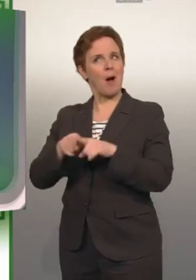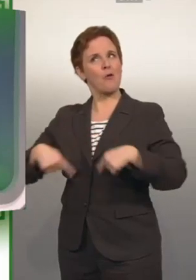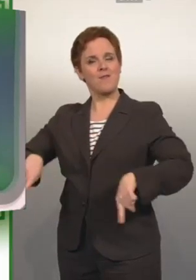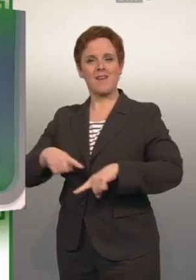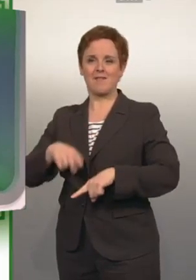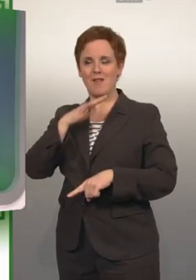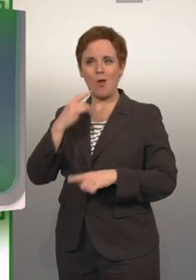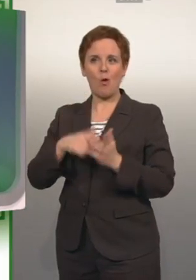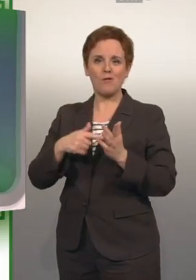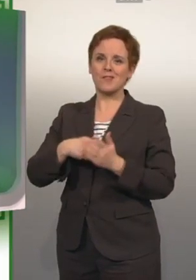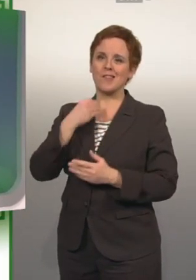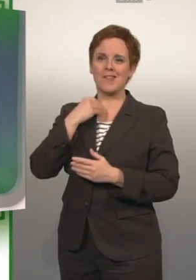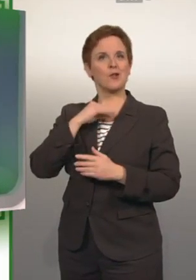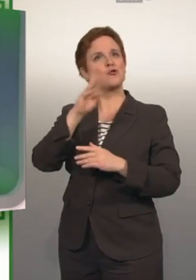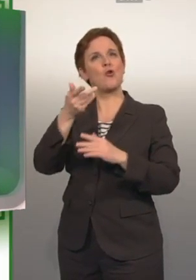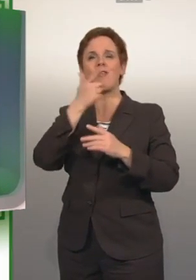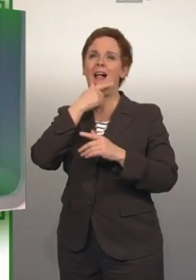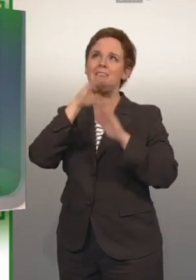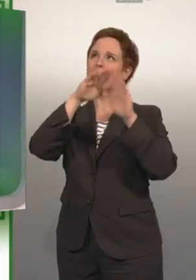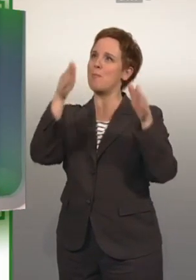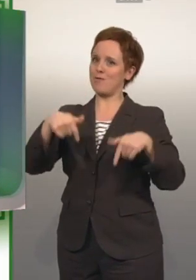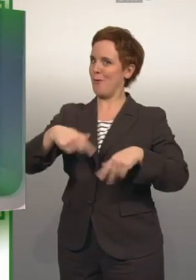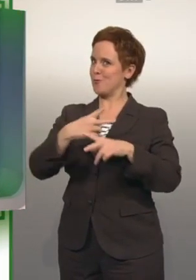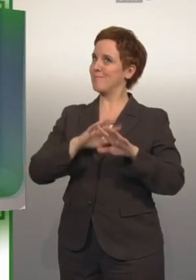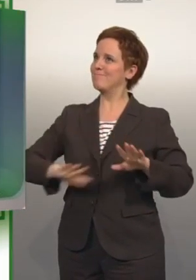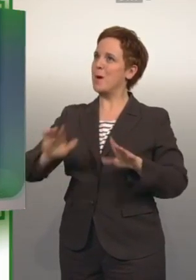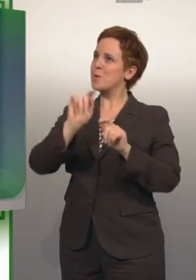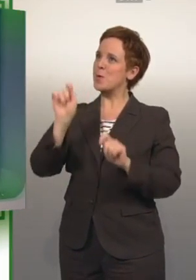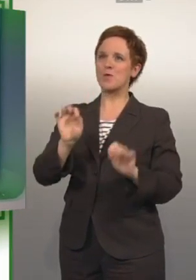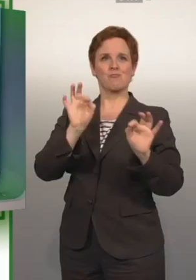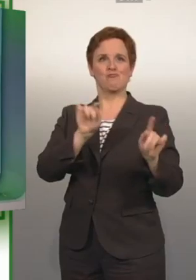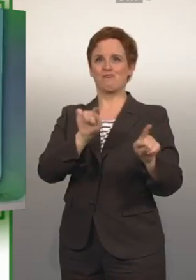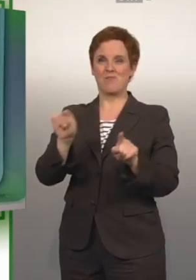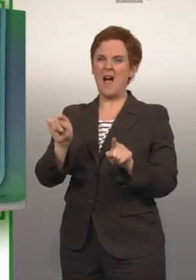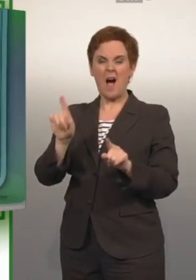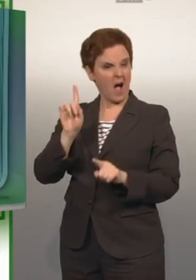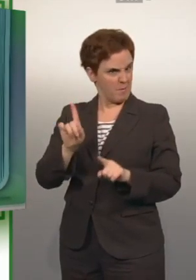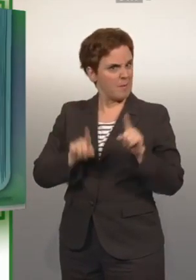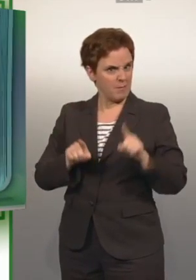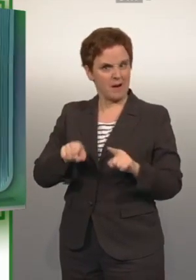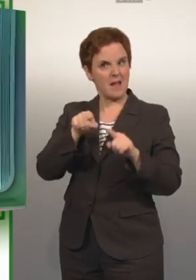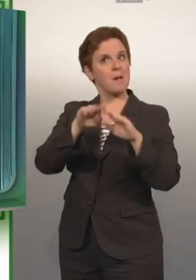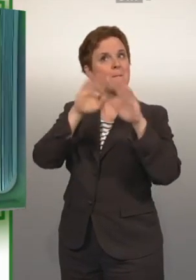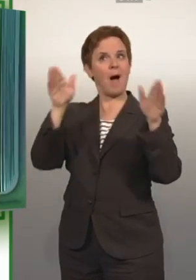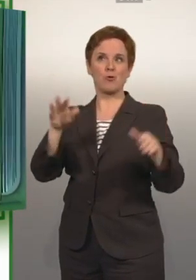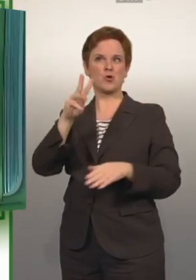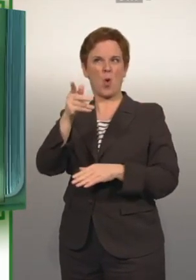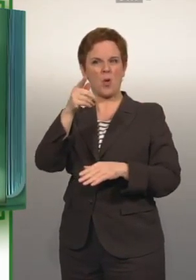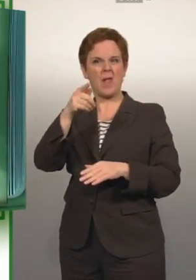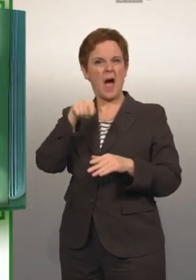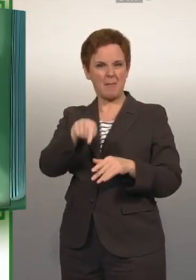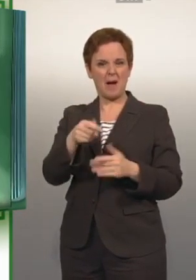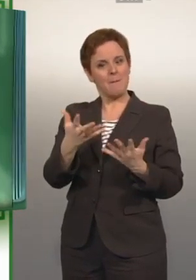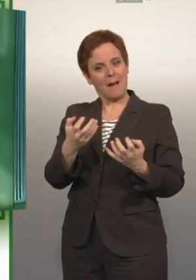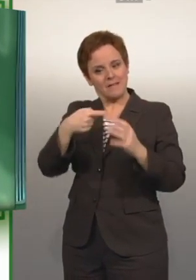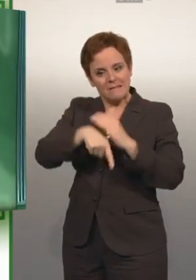Österreichs alte Gebäude mit historischem Flair und künstlerischer Bedeutung. Schwierig ist es aber oft, diese Baudenkmäler und